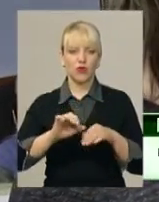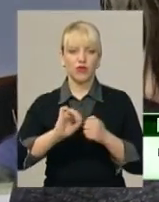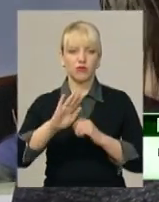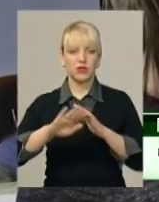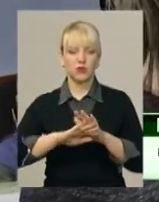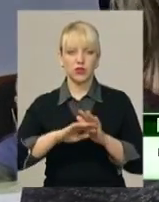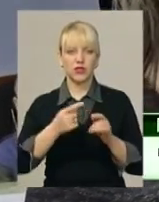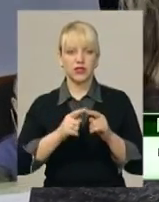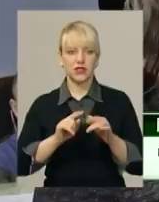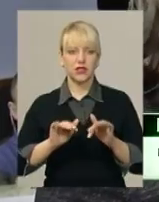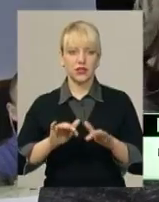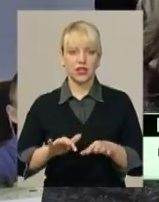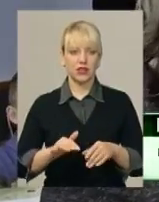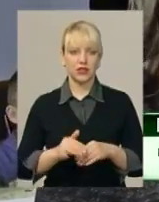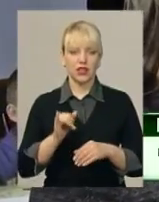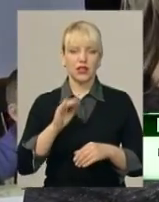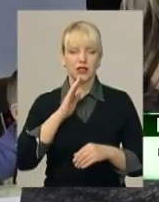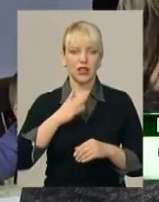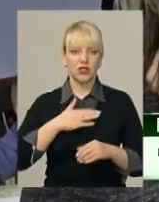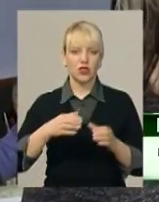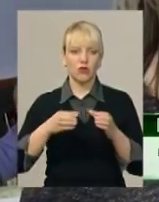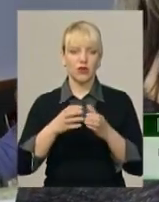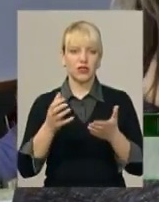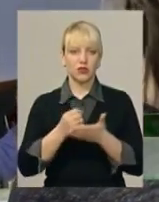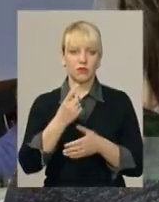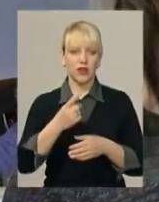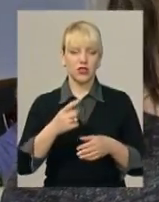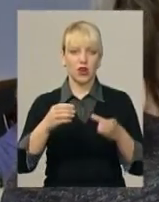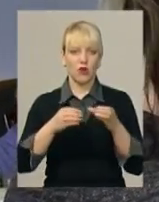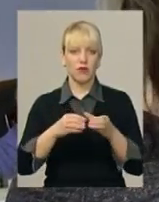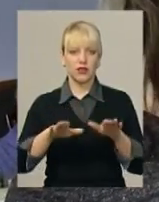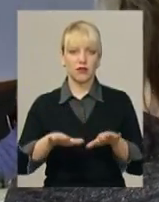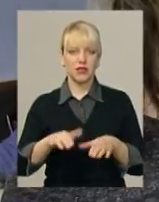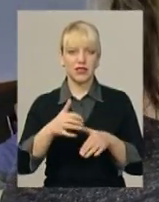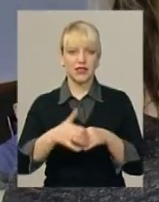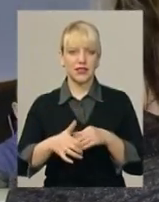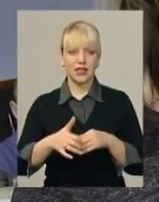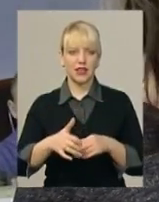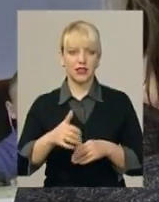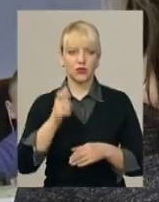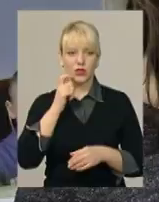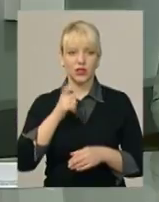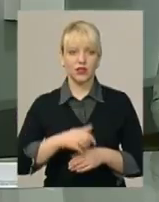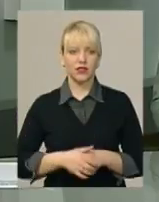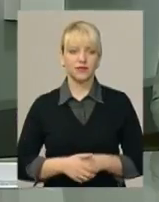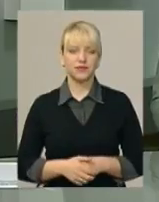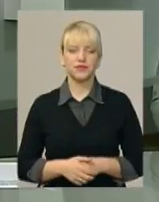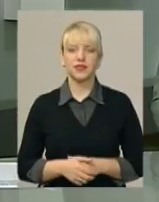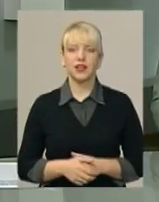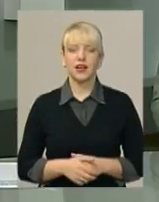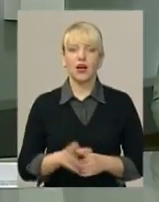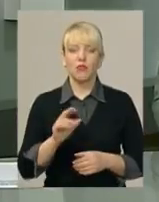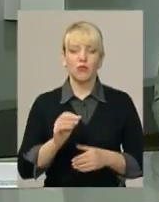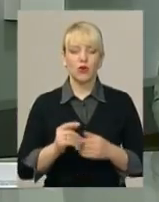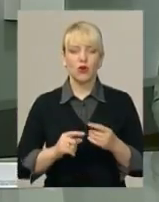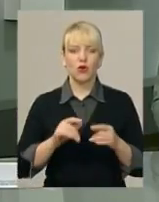Кам'янці-Подільський даний захід, і наша команда здобула перше командне місце серед України. Про